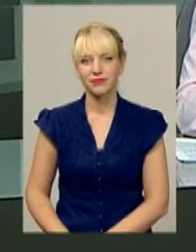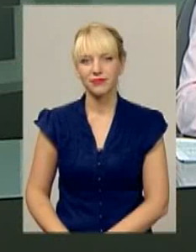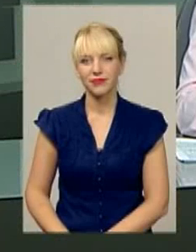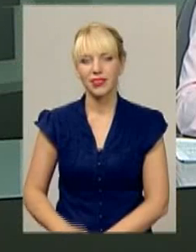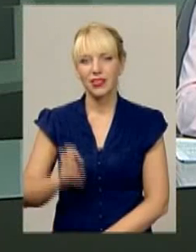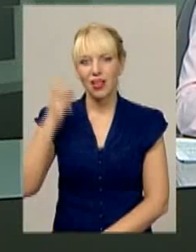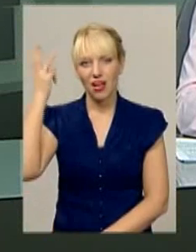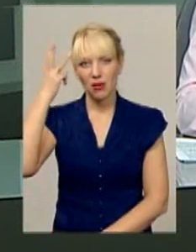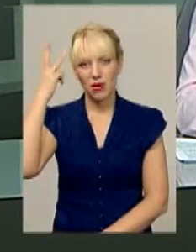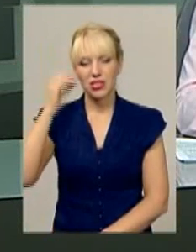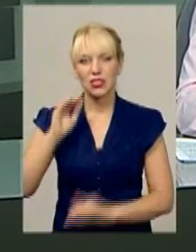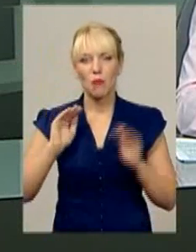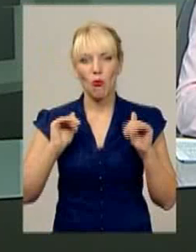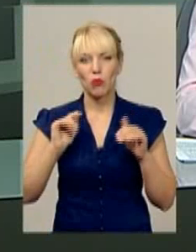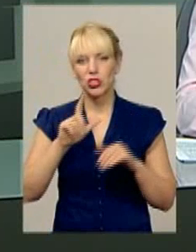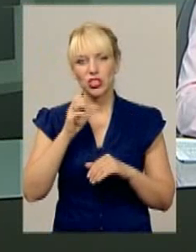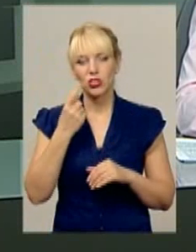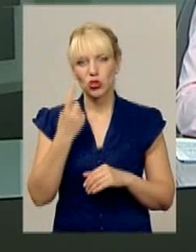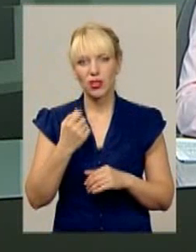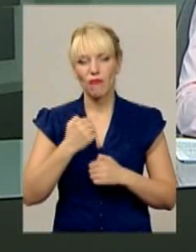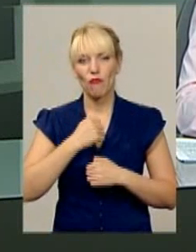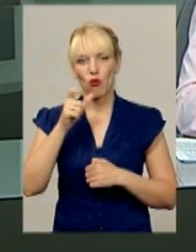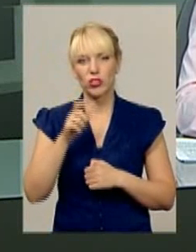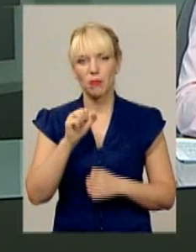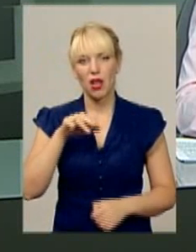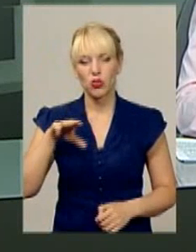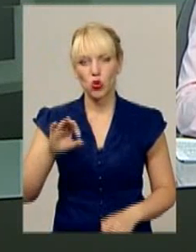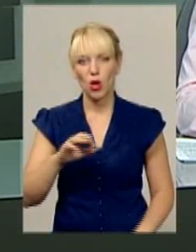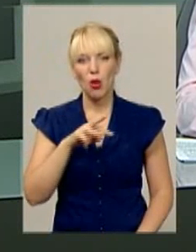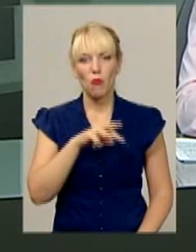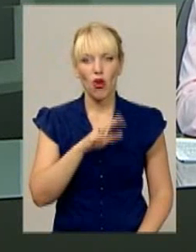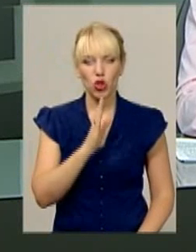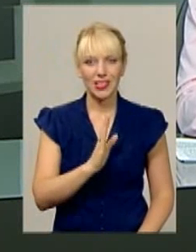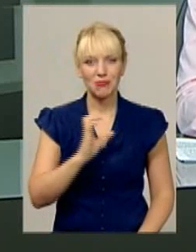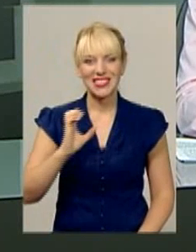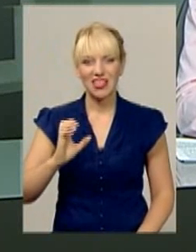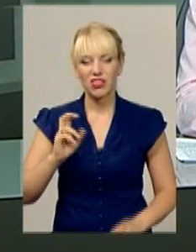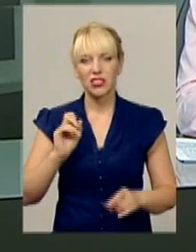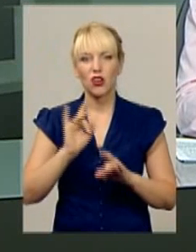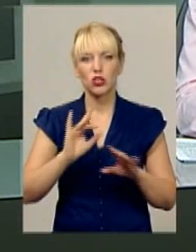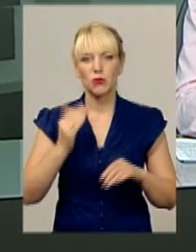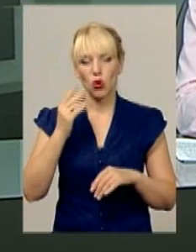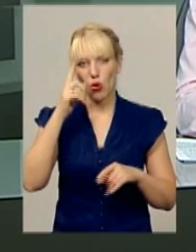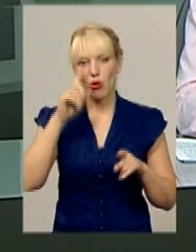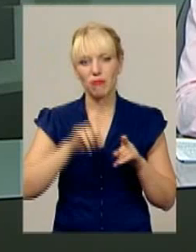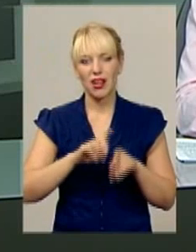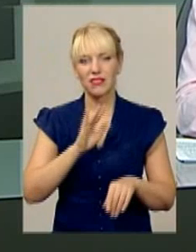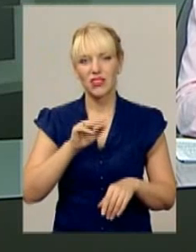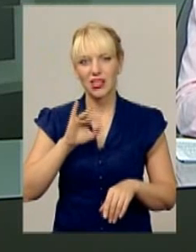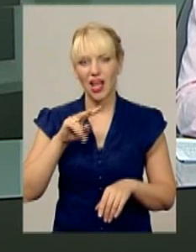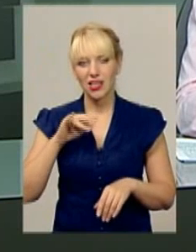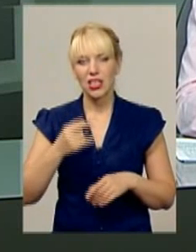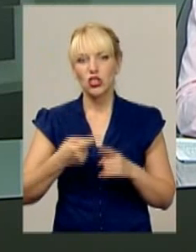На Хмельниччині попрощалися з іще одним воїном АТО Володимиром Стефанцівим. Як розповідає його брат Віталій, чоловіка